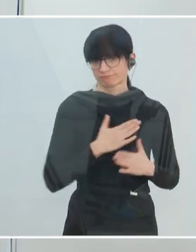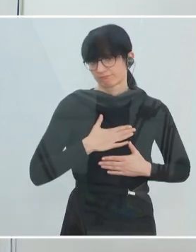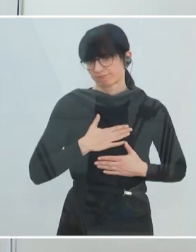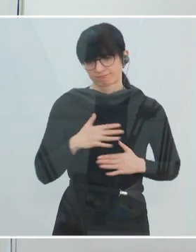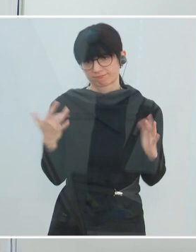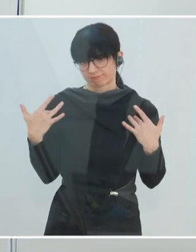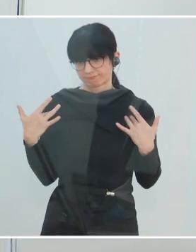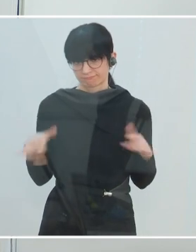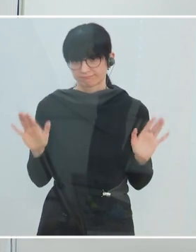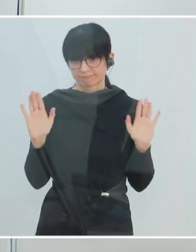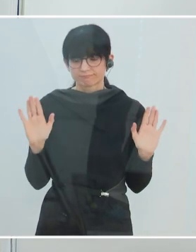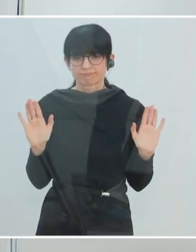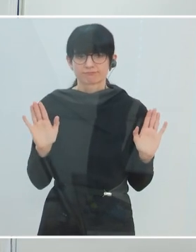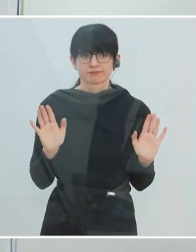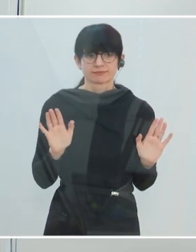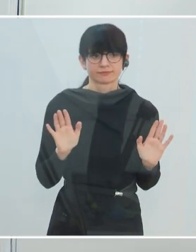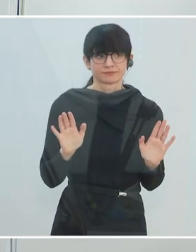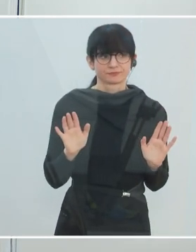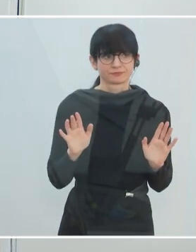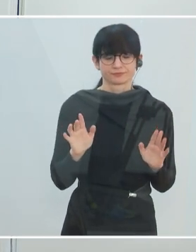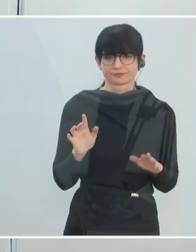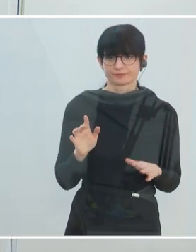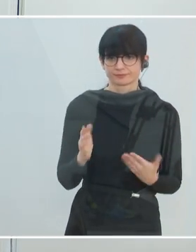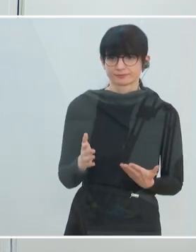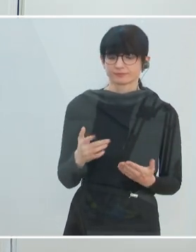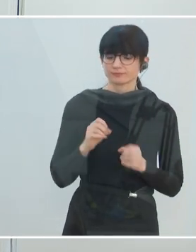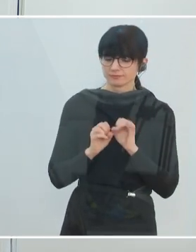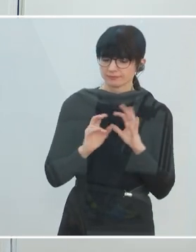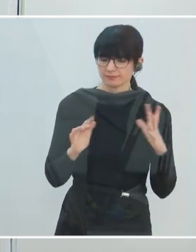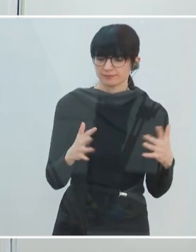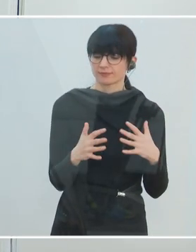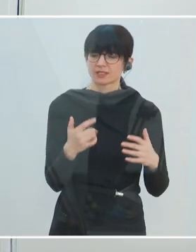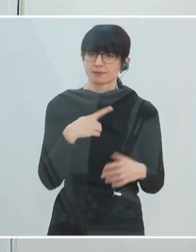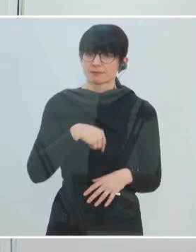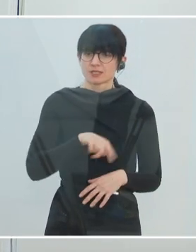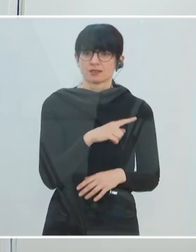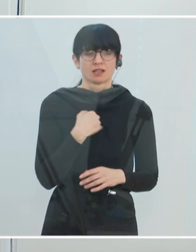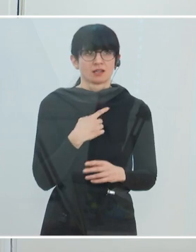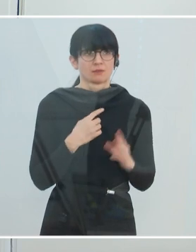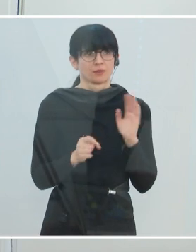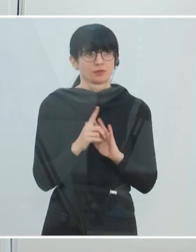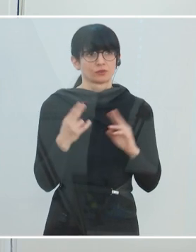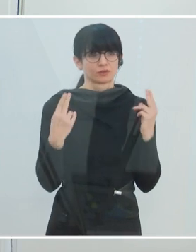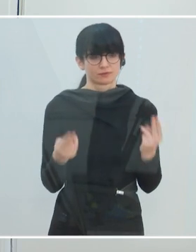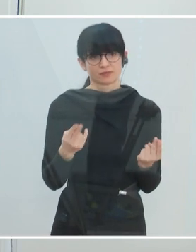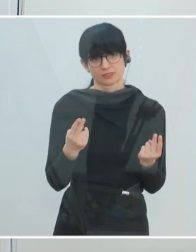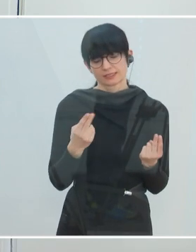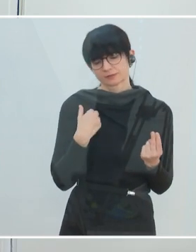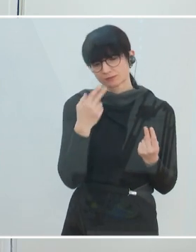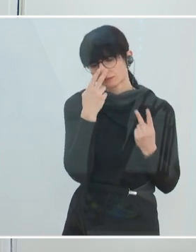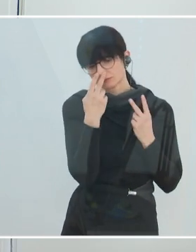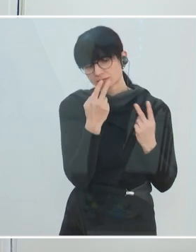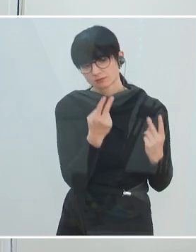erstens mal nicht zuständig und zweitens ist es mir in der Pandemie immer wichtig gewesen und ich glaube, es wird auch immer wichtiger, dass wir sehen,